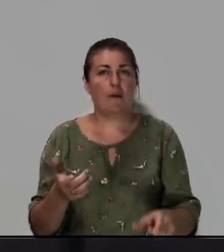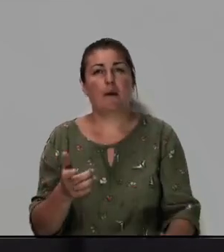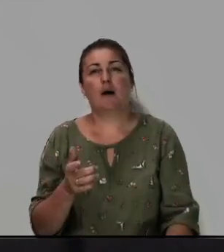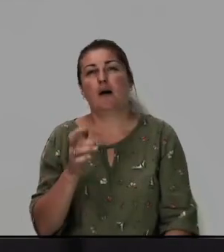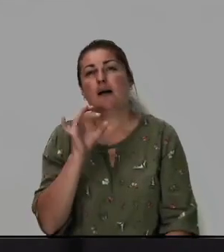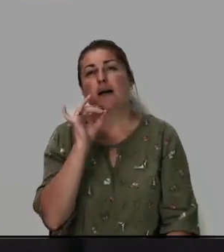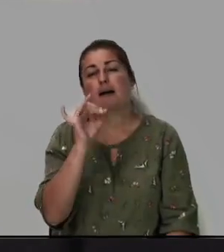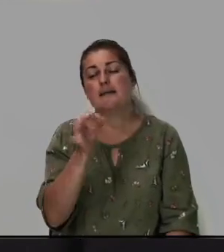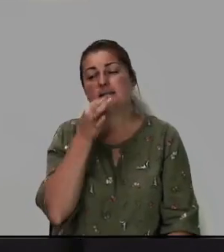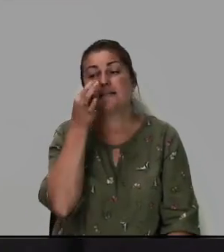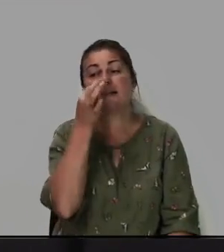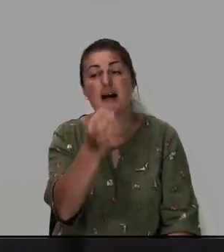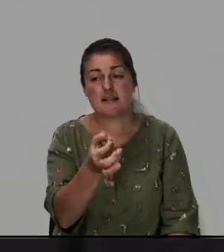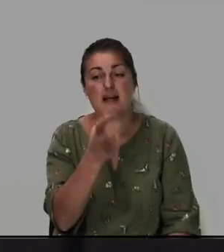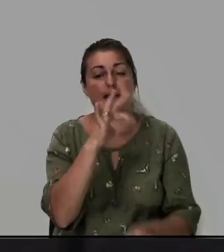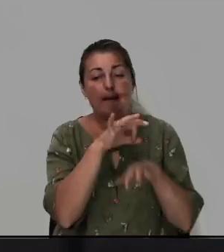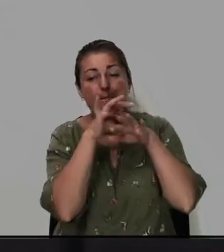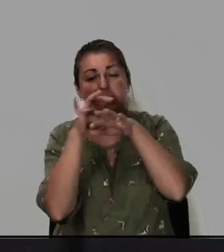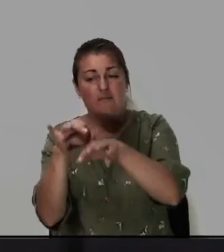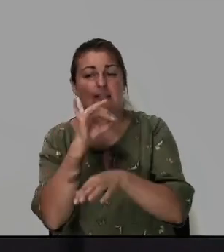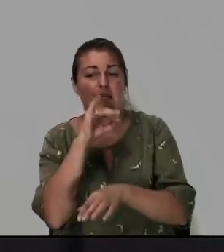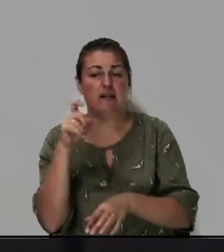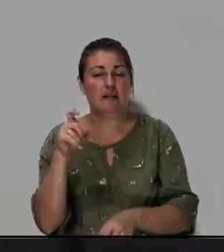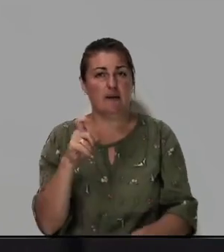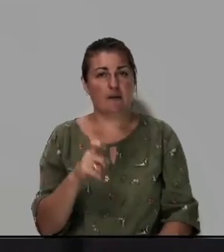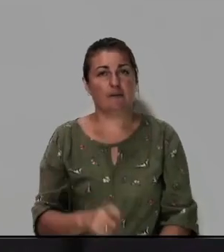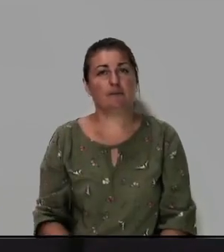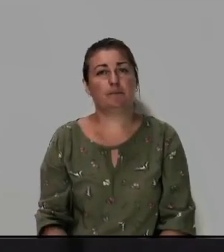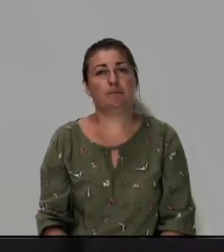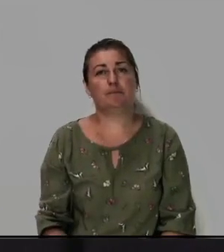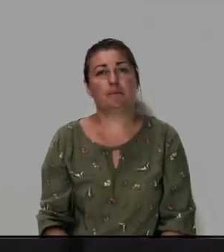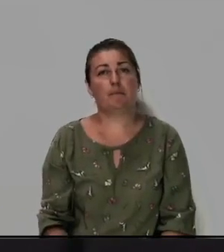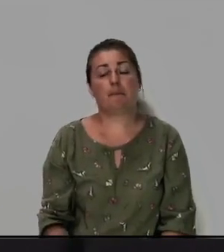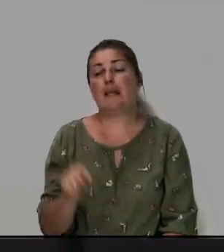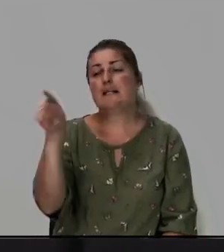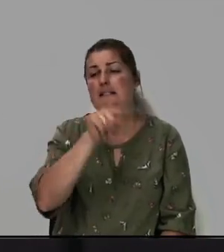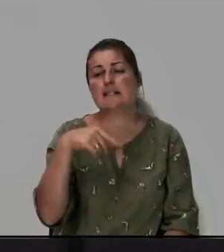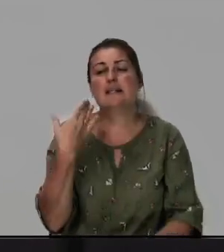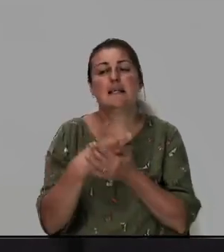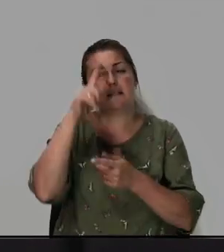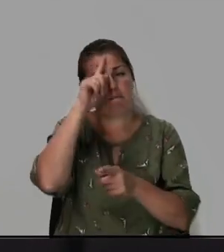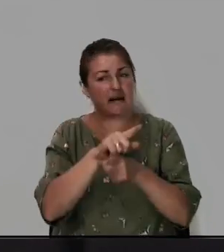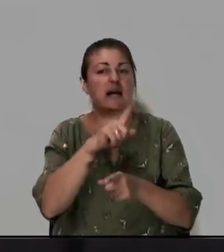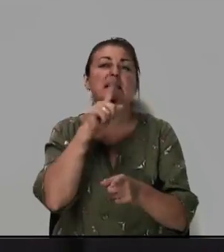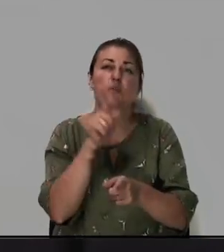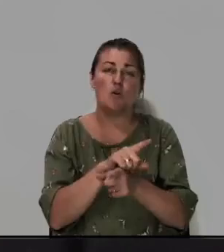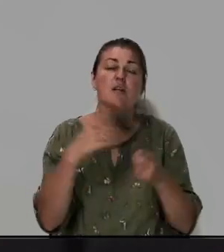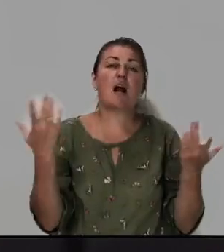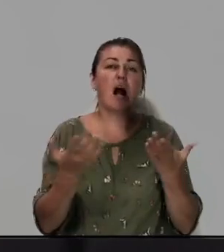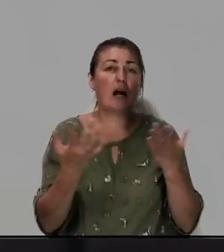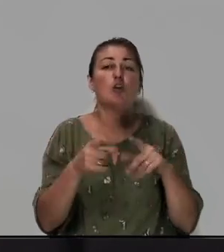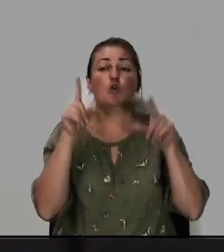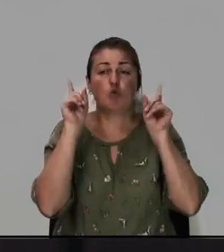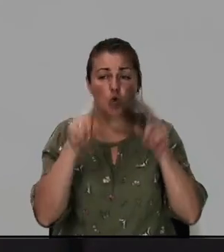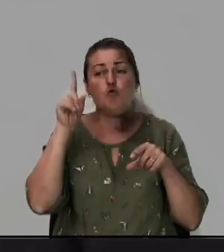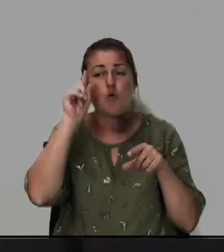И сказать, и привести их. Здесь есть братья и сестры, которые тоже